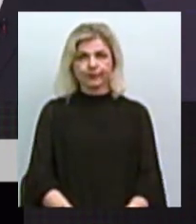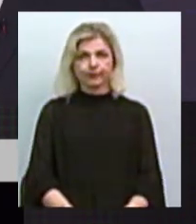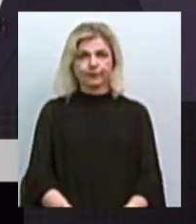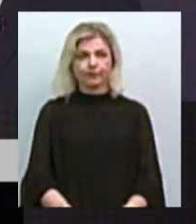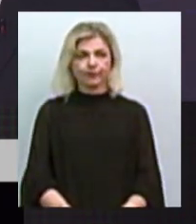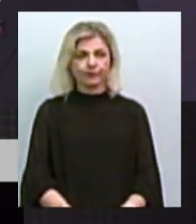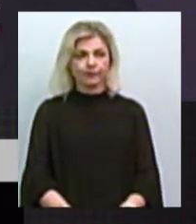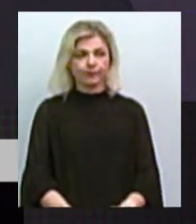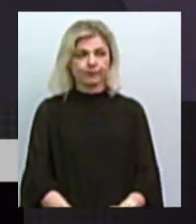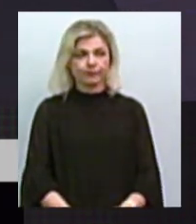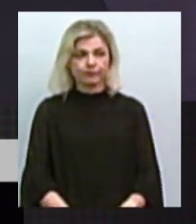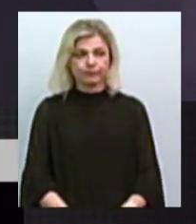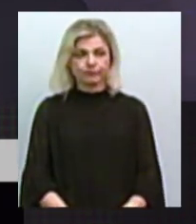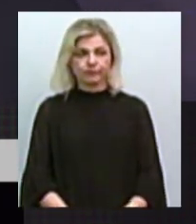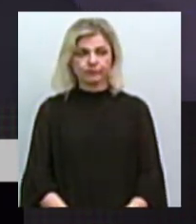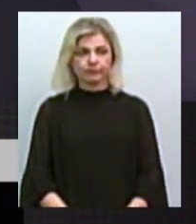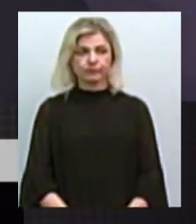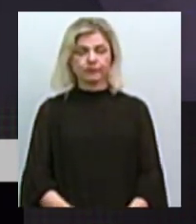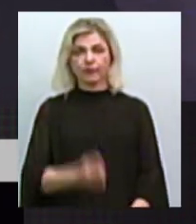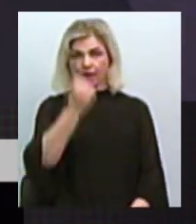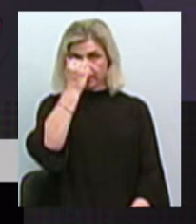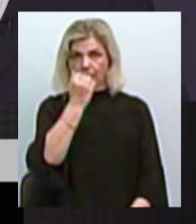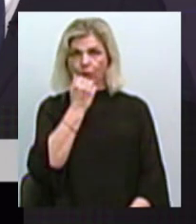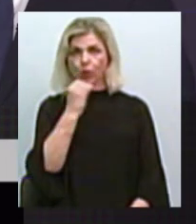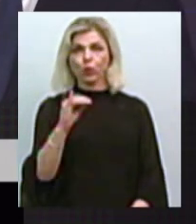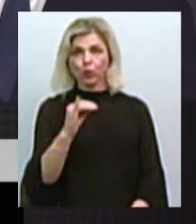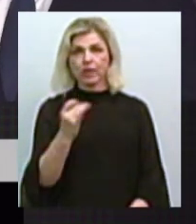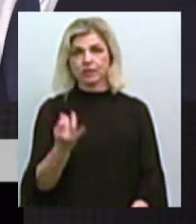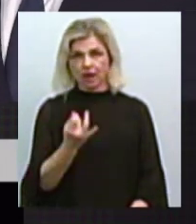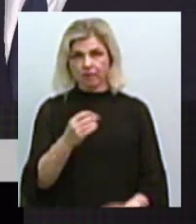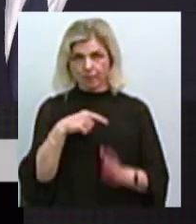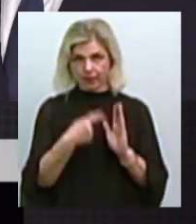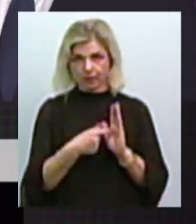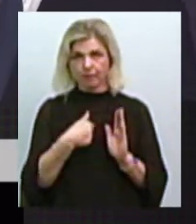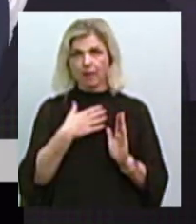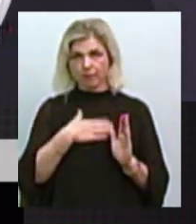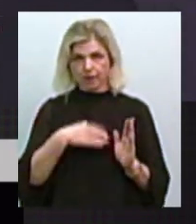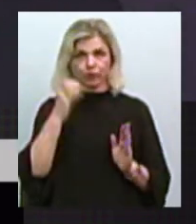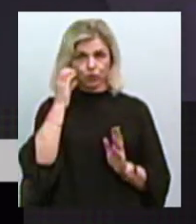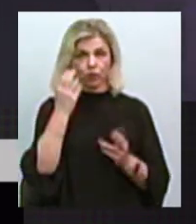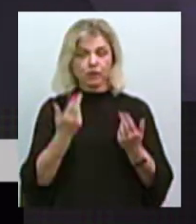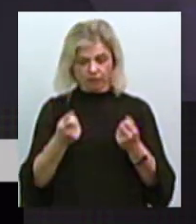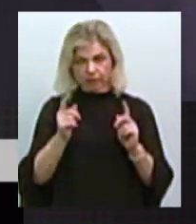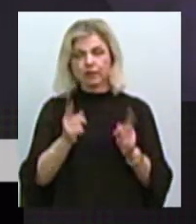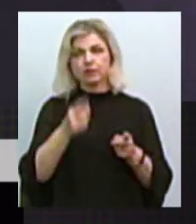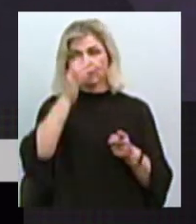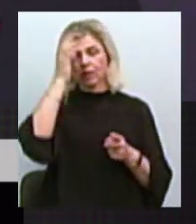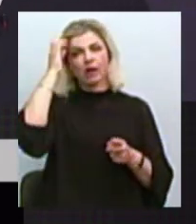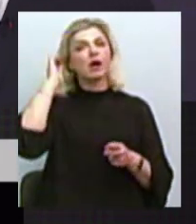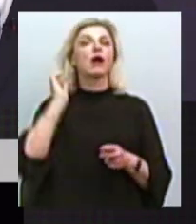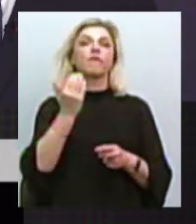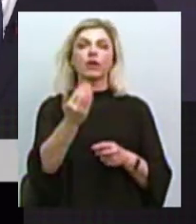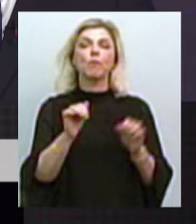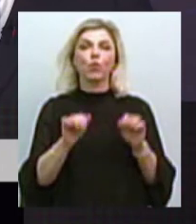Дякую, Мбиновко. Дякую, Юрій. Цікаве питання. Мені приємно було чути. Дійсно так, ви можете на